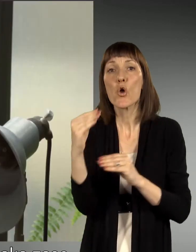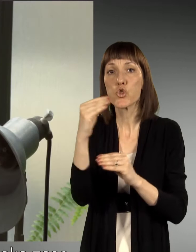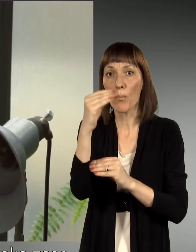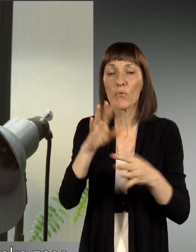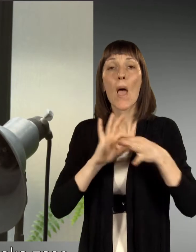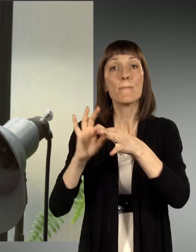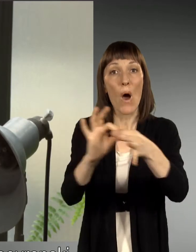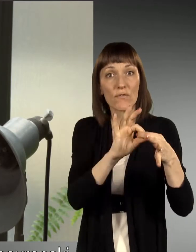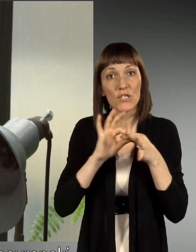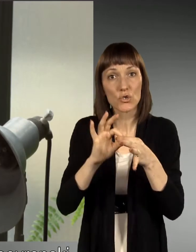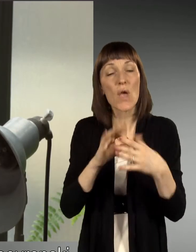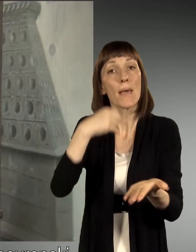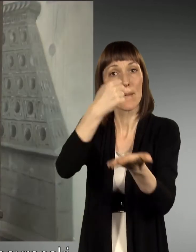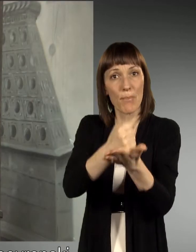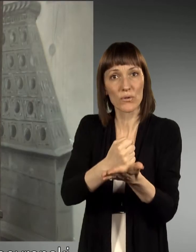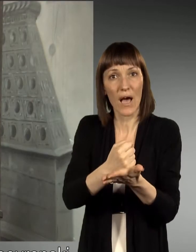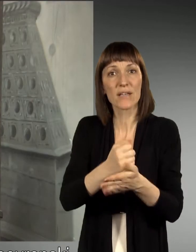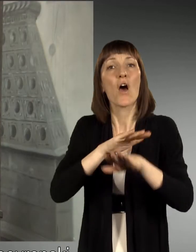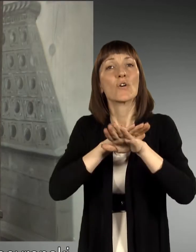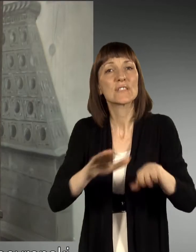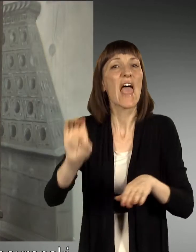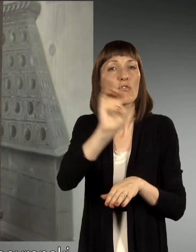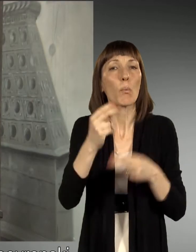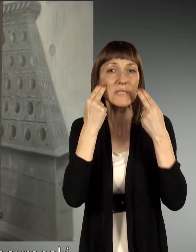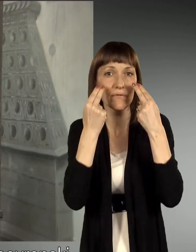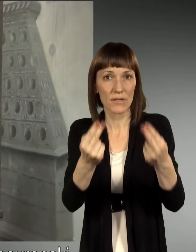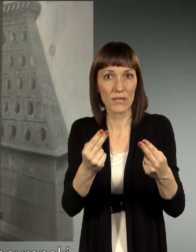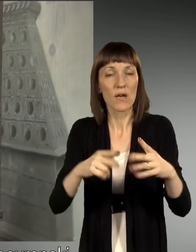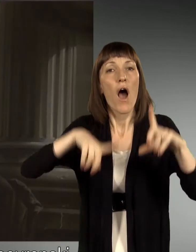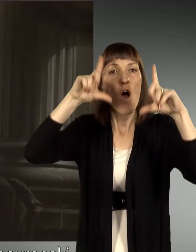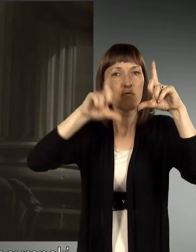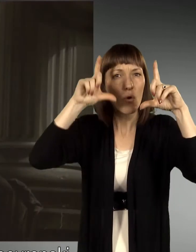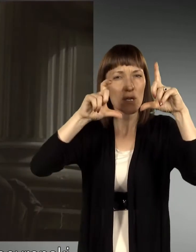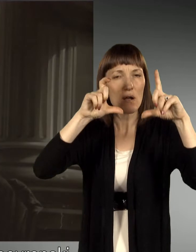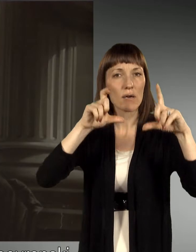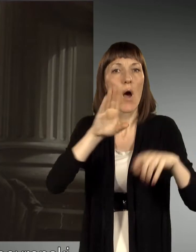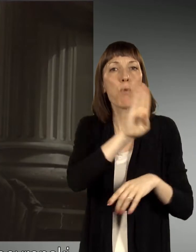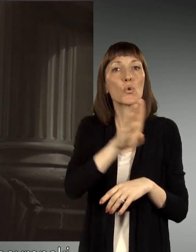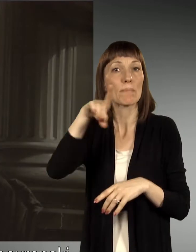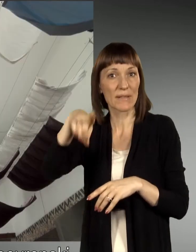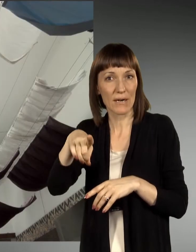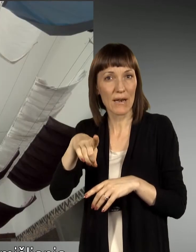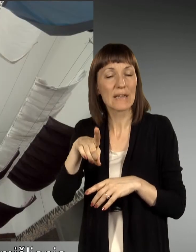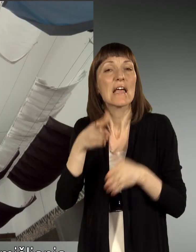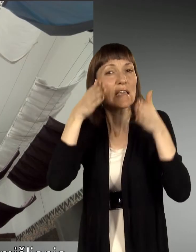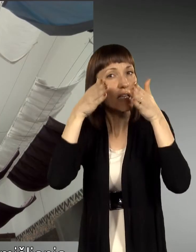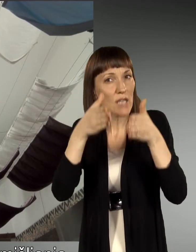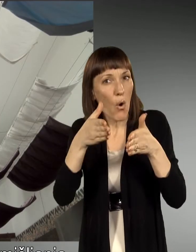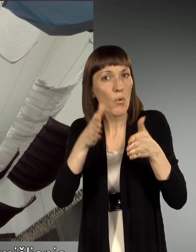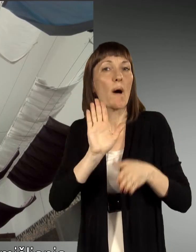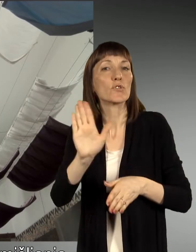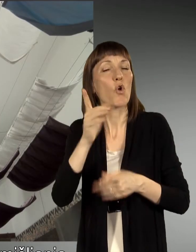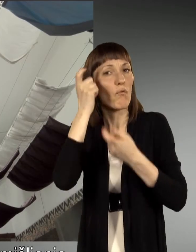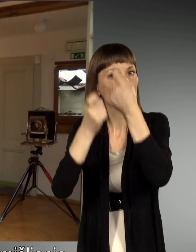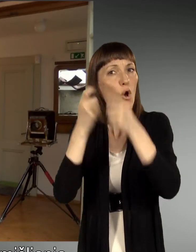tem dopolnjuje, povezuje in povdarja vse evropski vidik. Fotograf Borut Petrlin nam je zaupal svoje